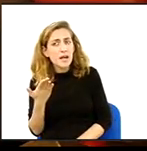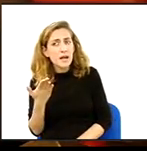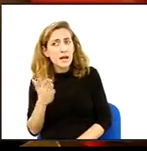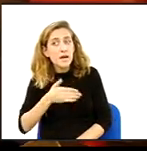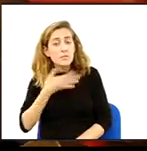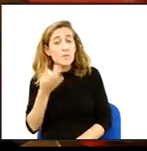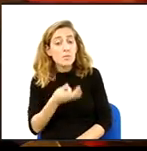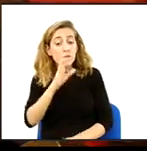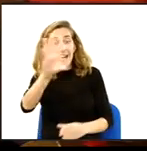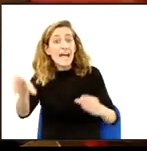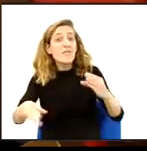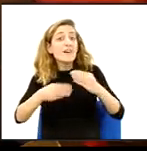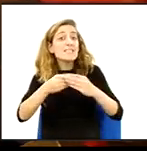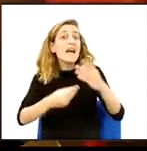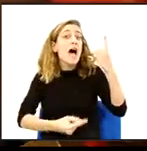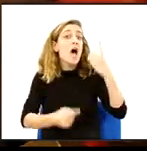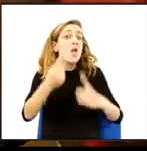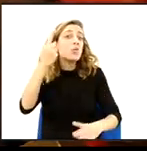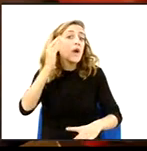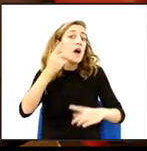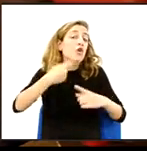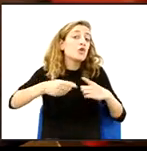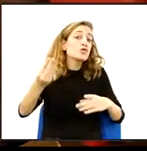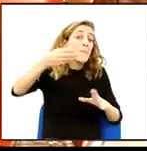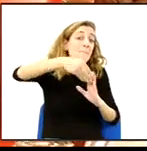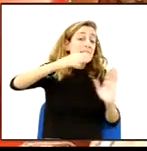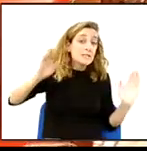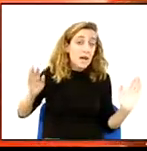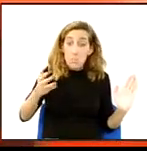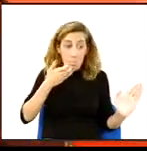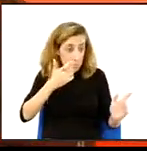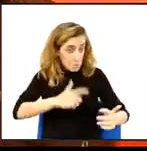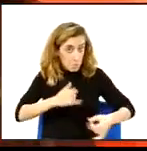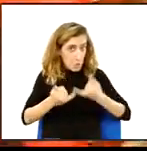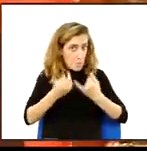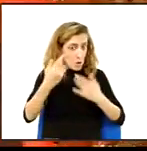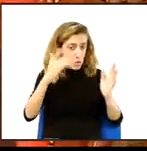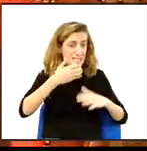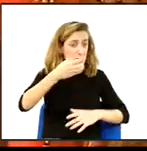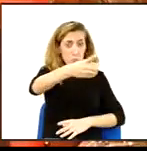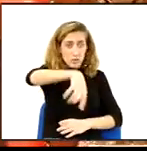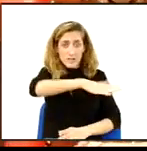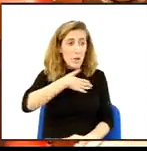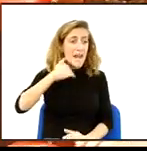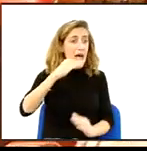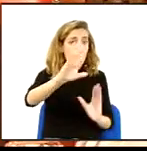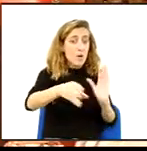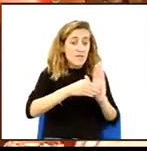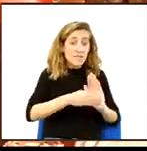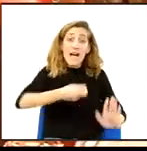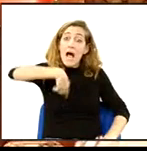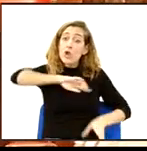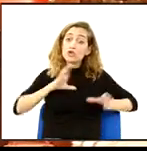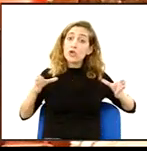voldrien afegir algun altre apartat, algun altre apartat. Jo l'he vist, jo no hi ha cap inconvenient. Nosaltres, evidentment, el nostre grup